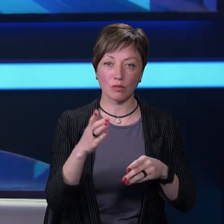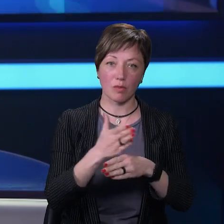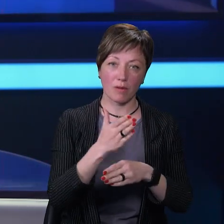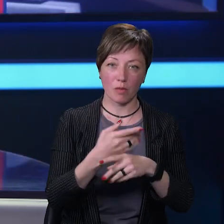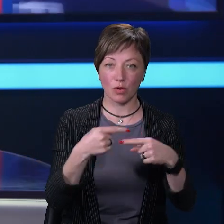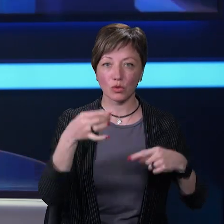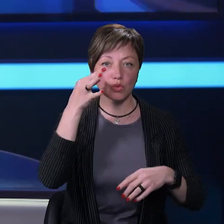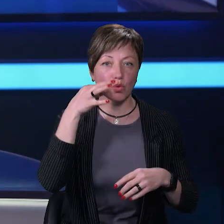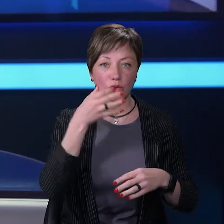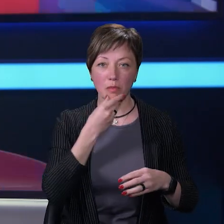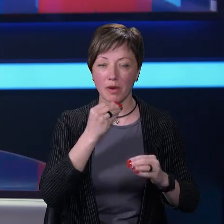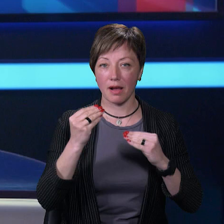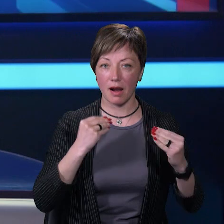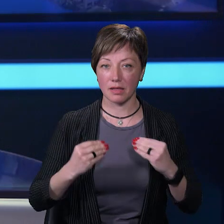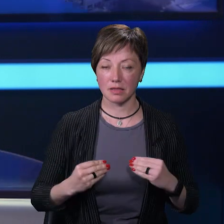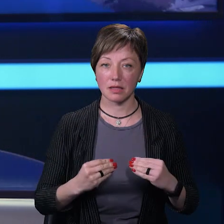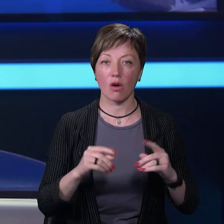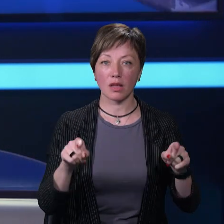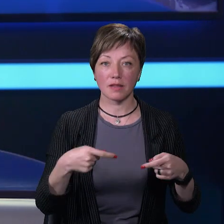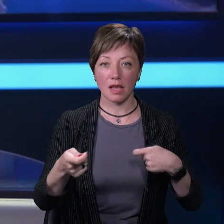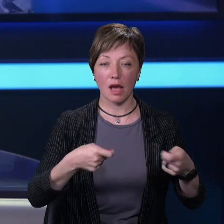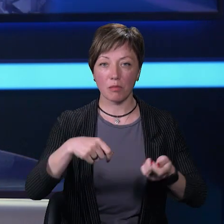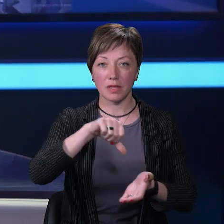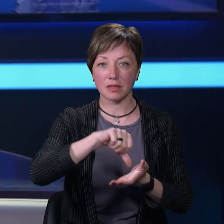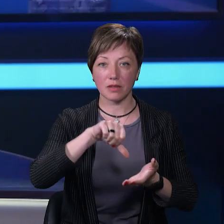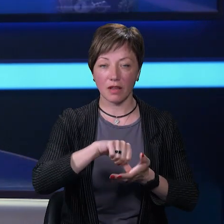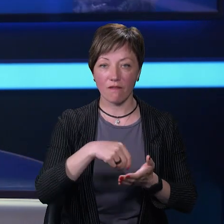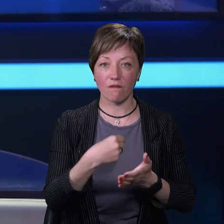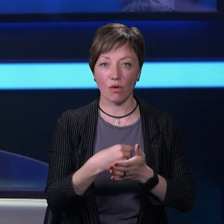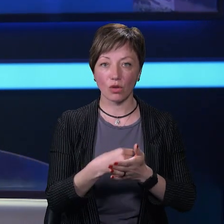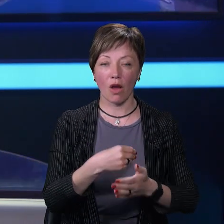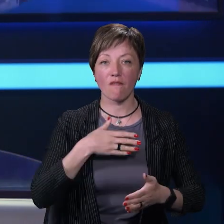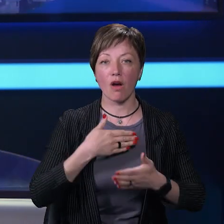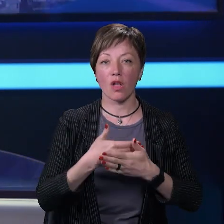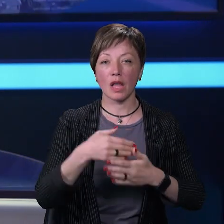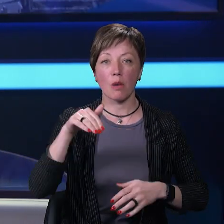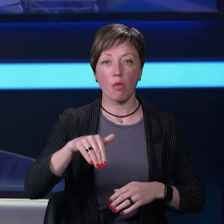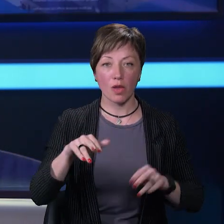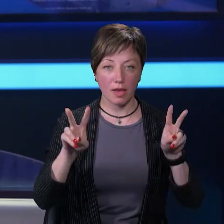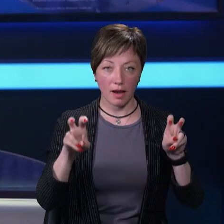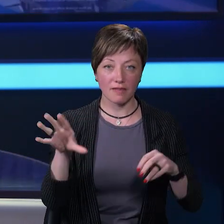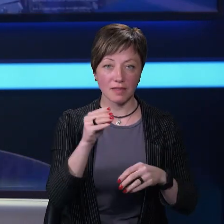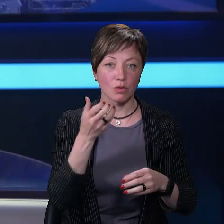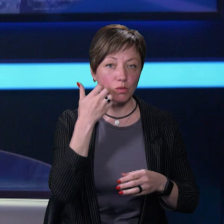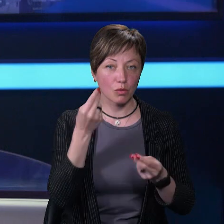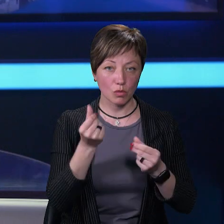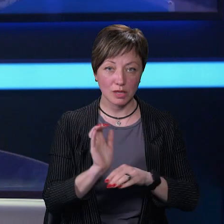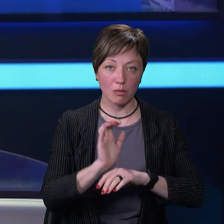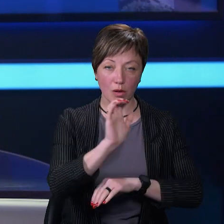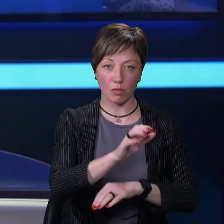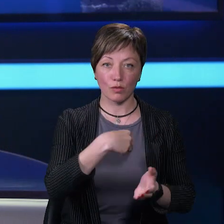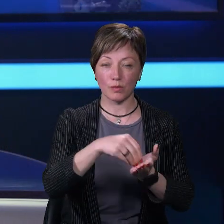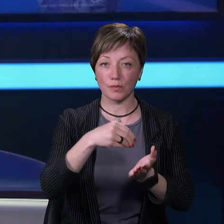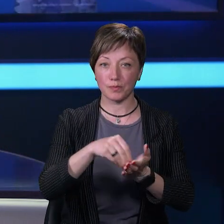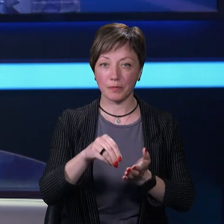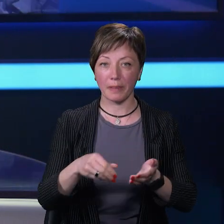солодощі, прикраси. Організували ярмарок представники благодійного фонду «Волонтери Поділля». Усі виручені кошти спрямують на